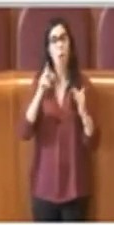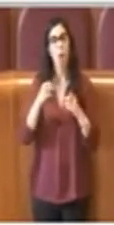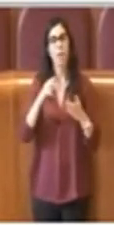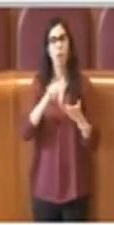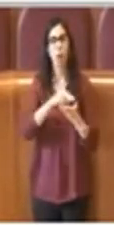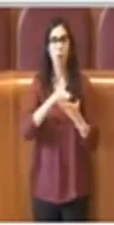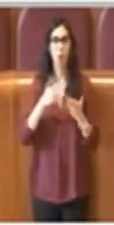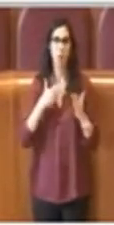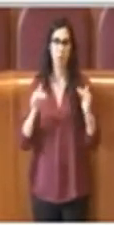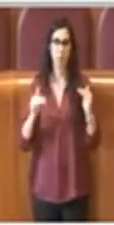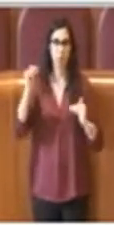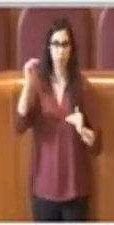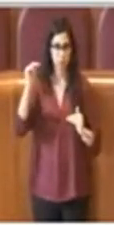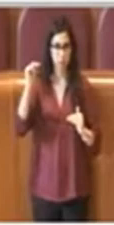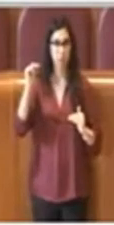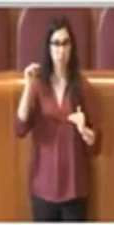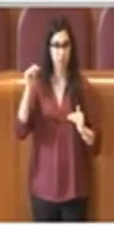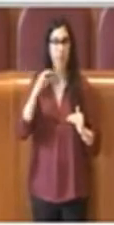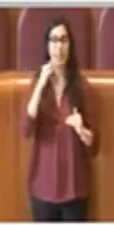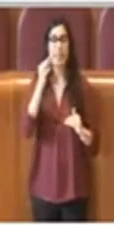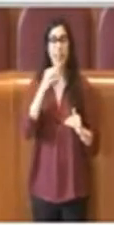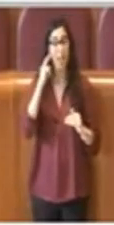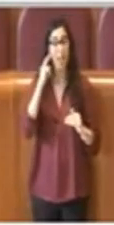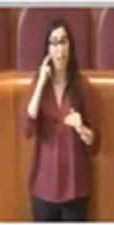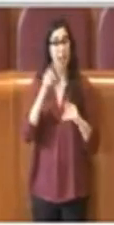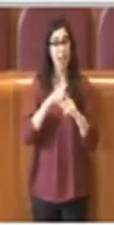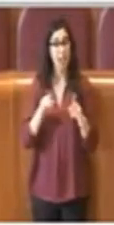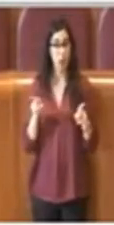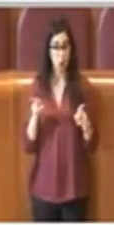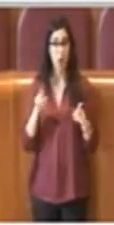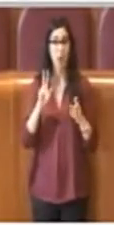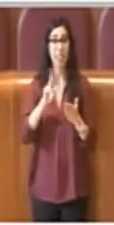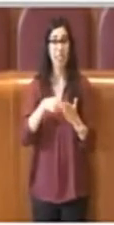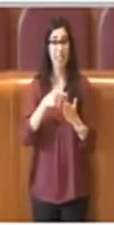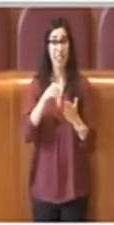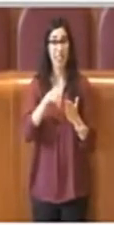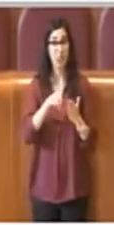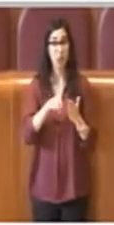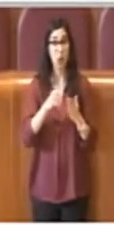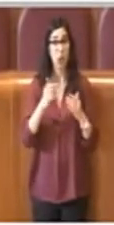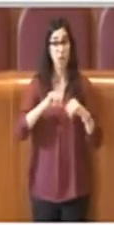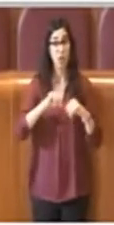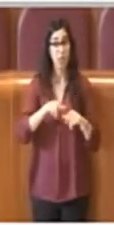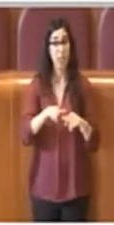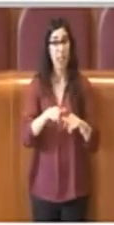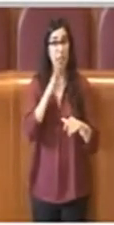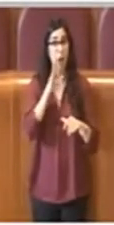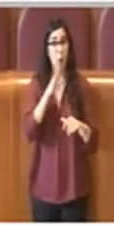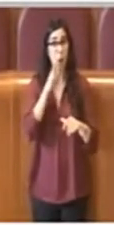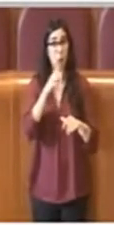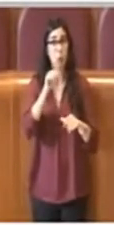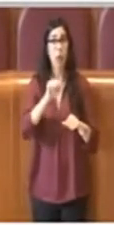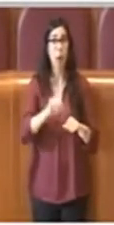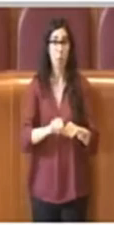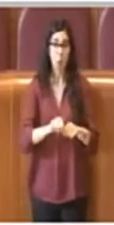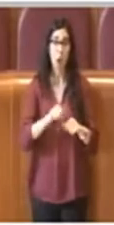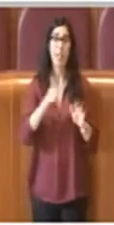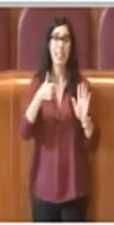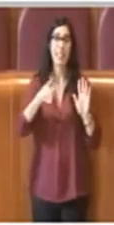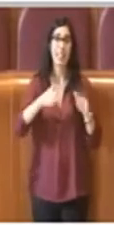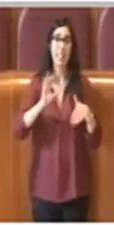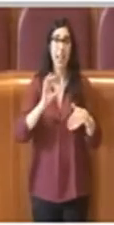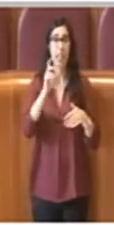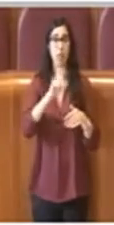ricordo che le iscrizioni della cittadina sono aperte annualmente solo per un periodo di 60 giorni, quindi viene risposta